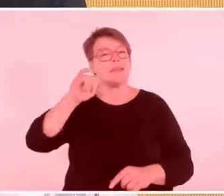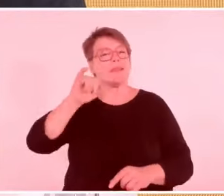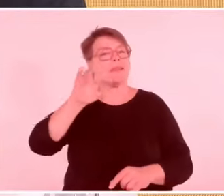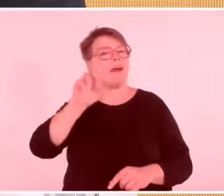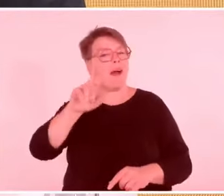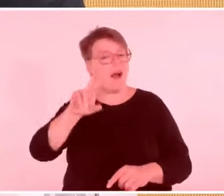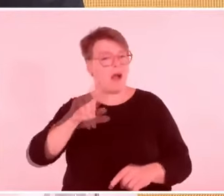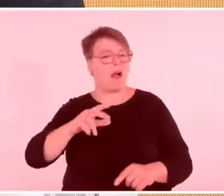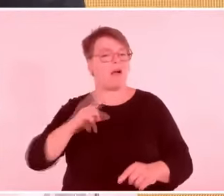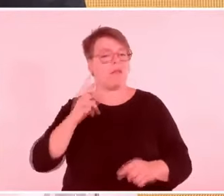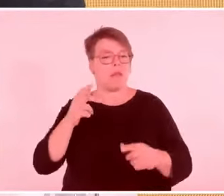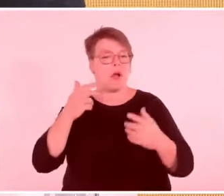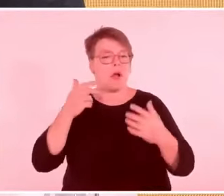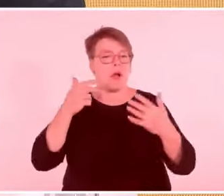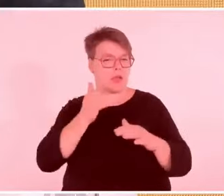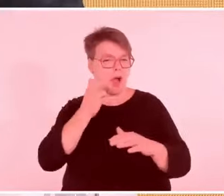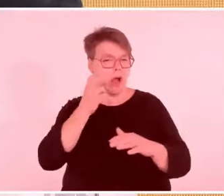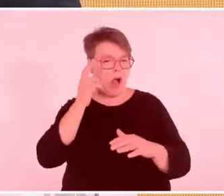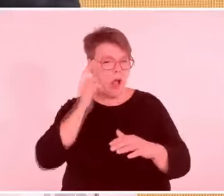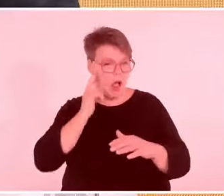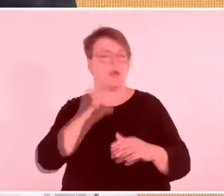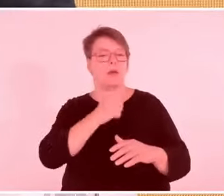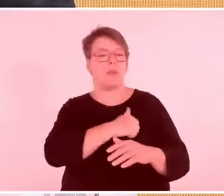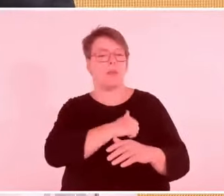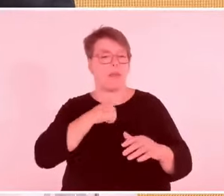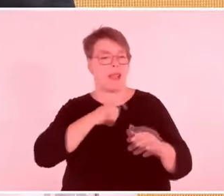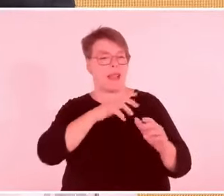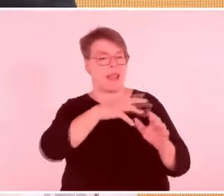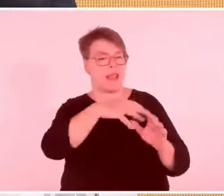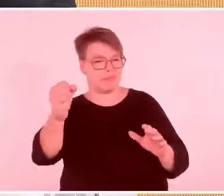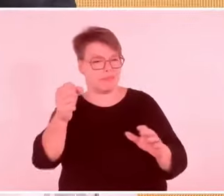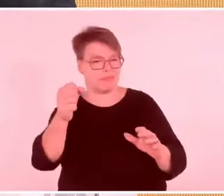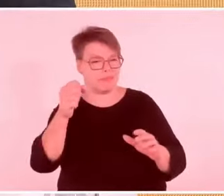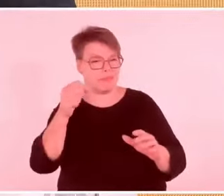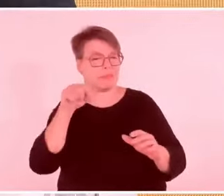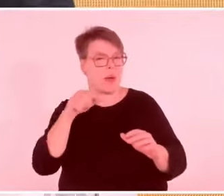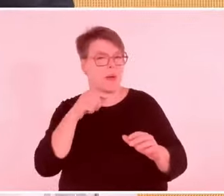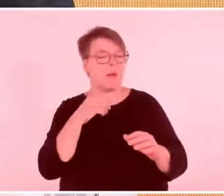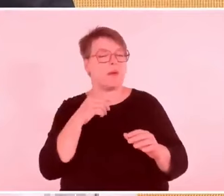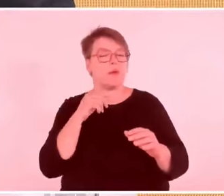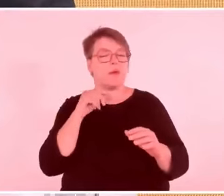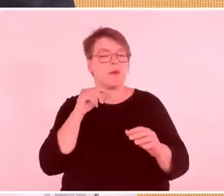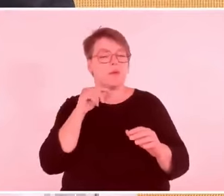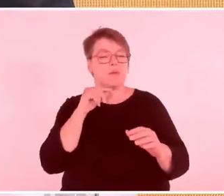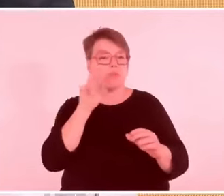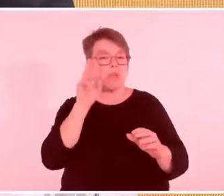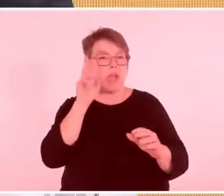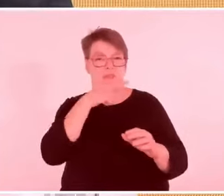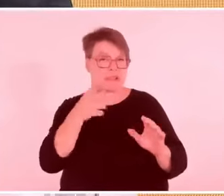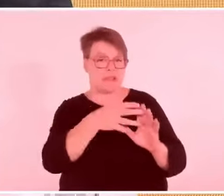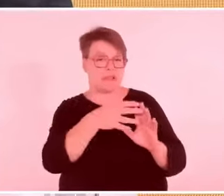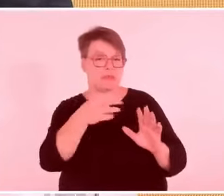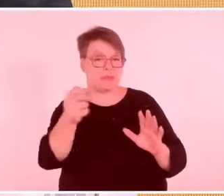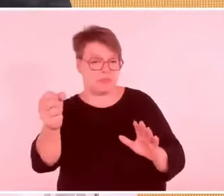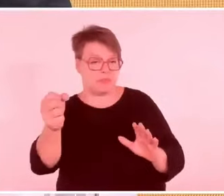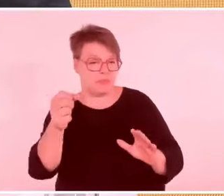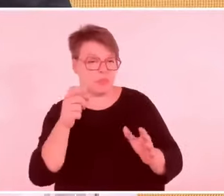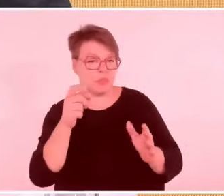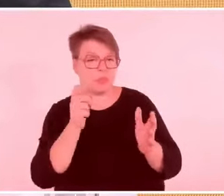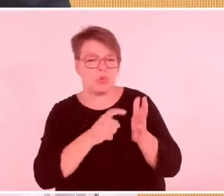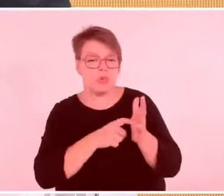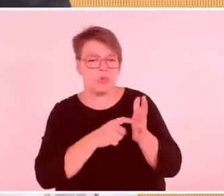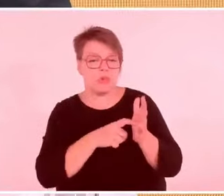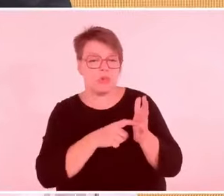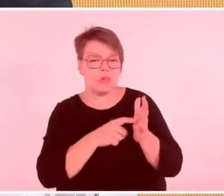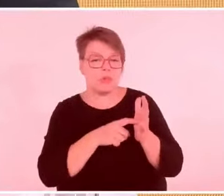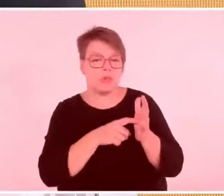Terroristen, der ist jetzt was? Der ist der israelische Minister für nationale Sicherheit, der